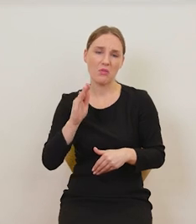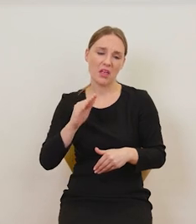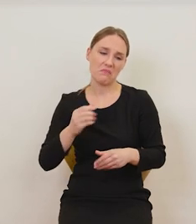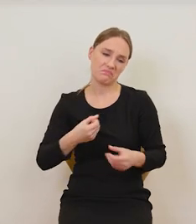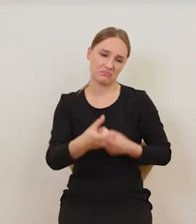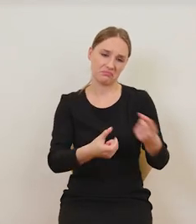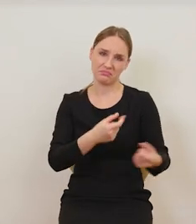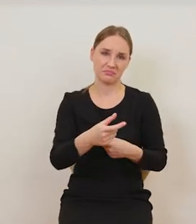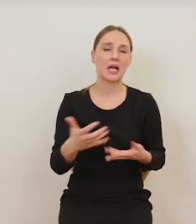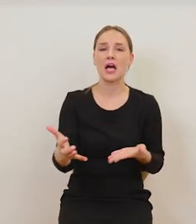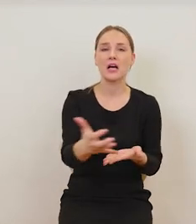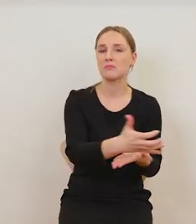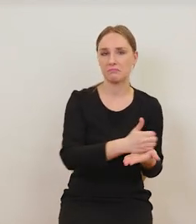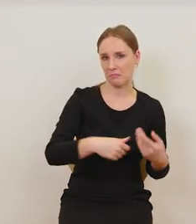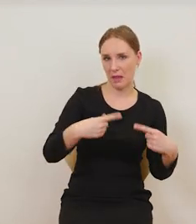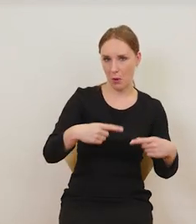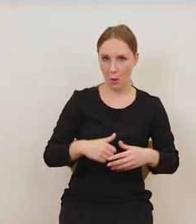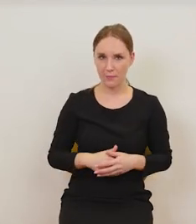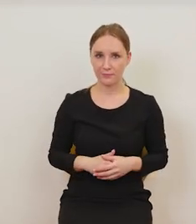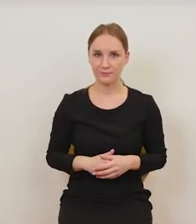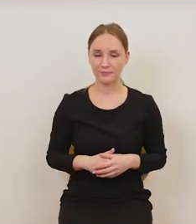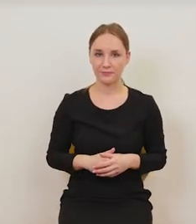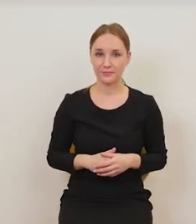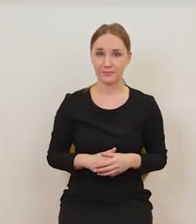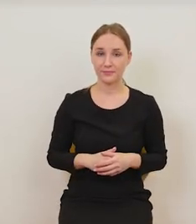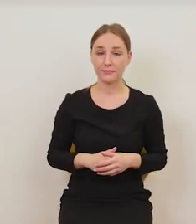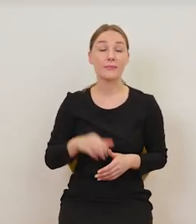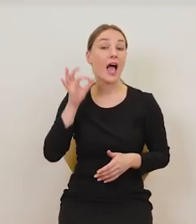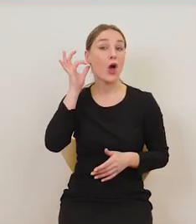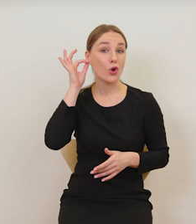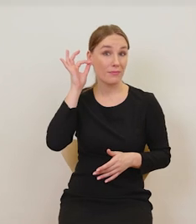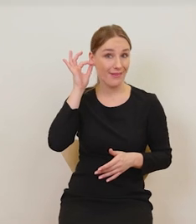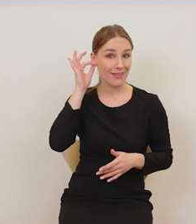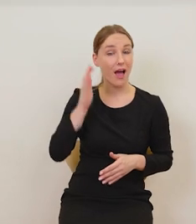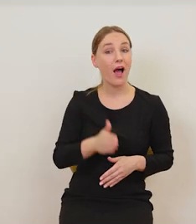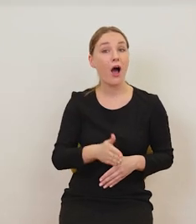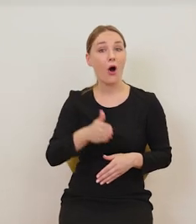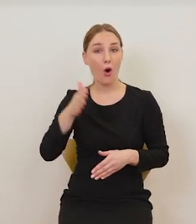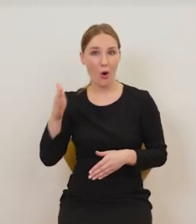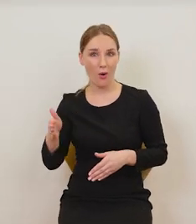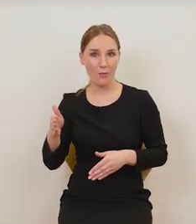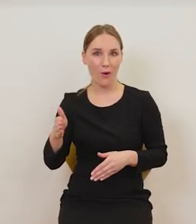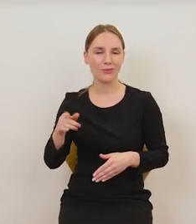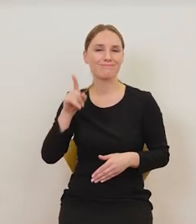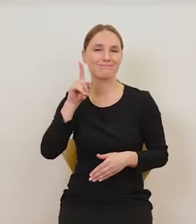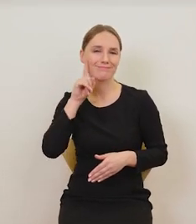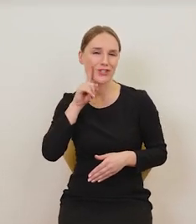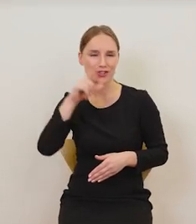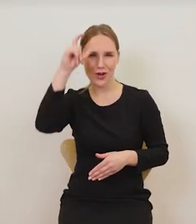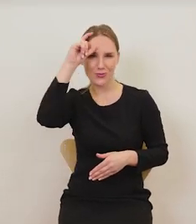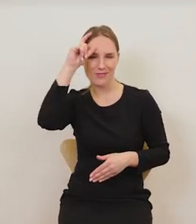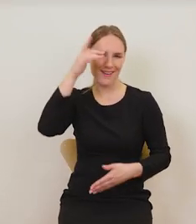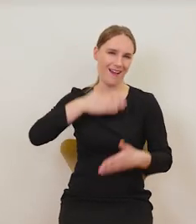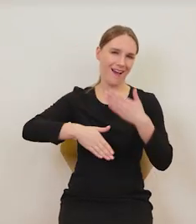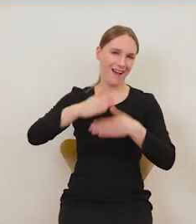skorupki jeszcze niesprzątnięte. Ale obok niej siedzi rozwesolony człowiek, dość rubaszny